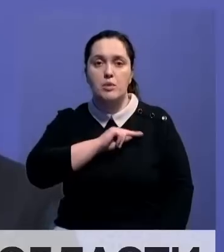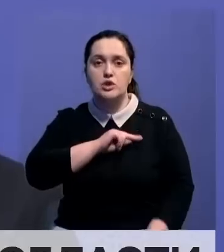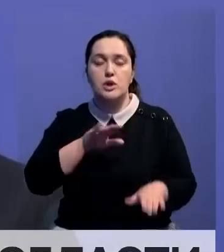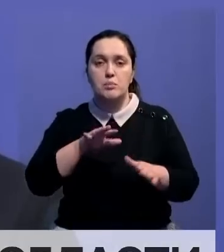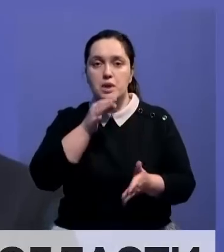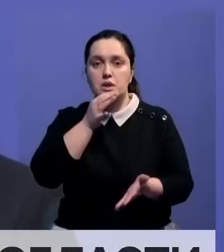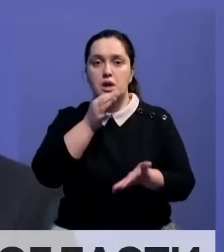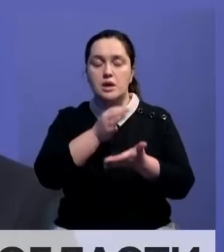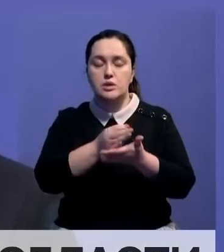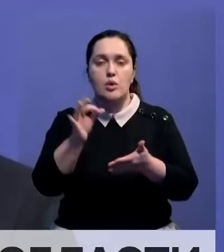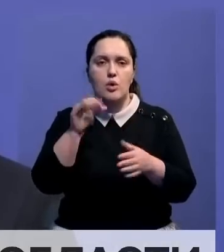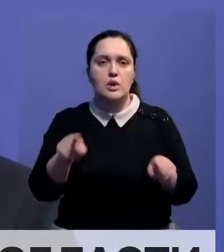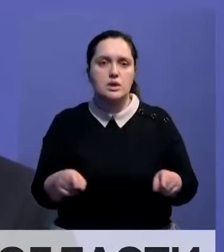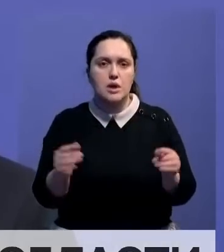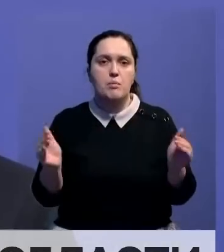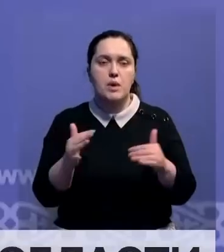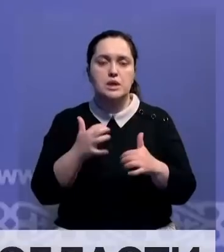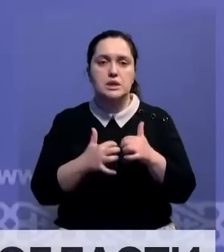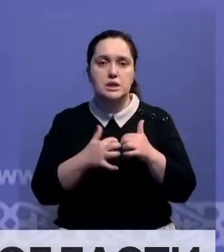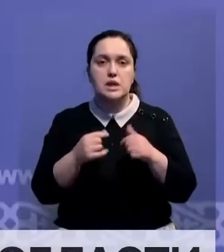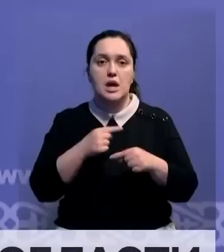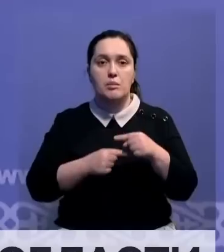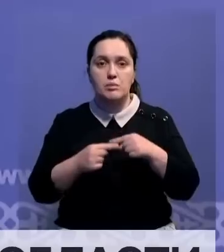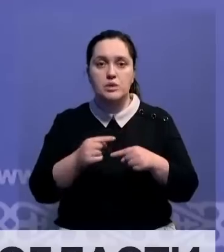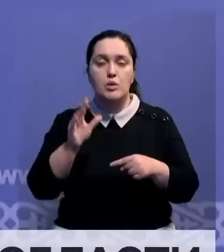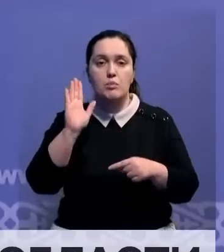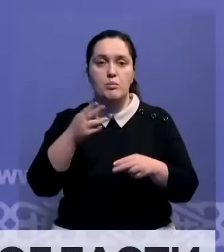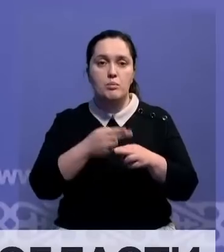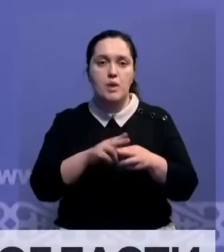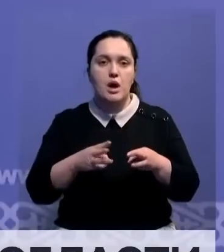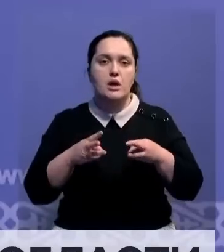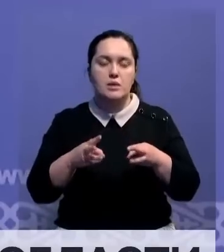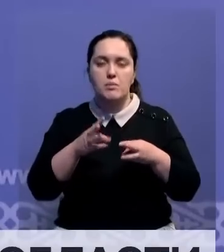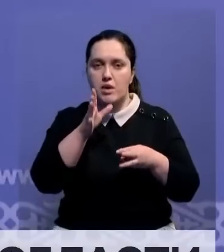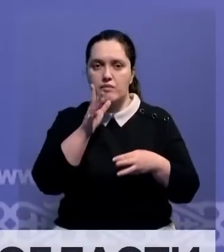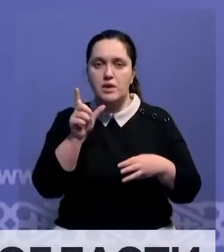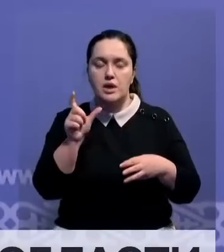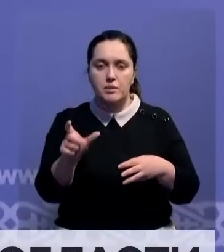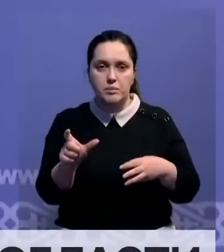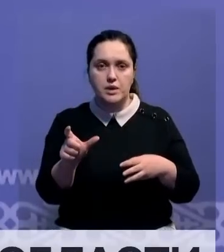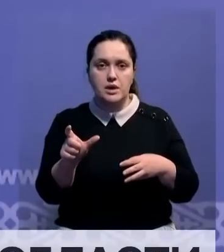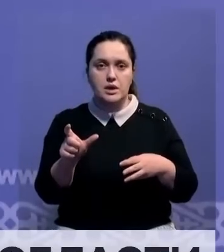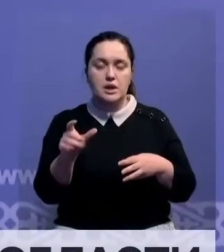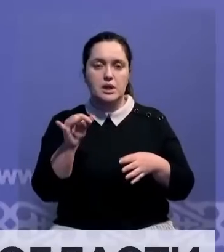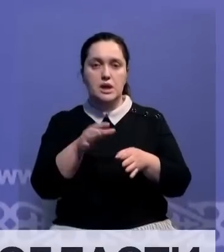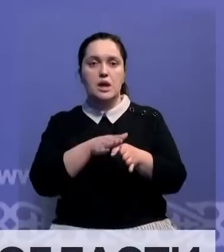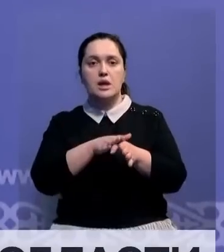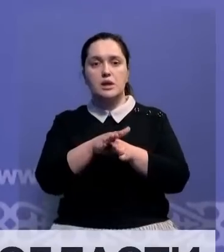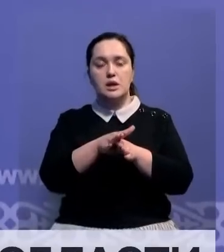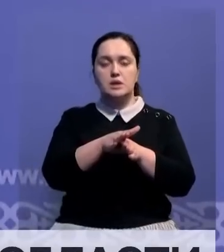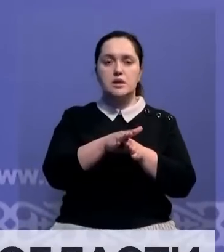Доложил о развитии малого и среднего бизнеса, ход прохождения отопительного сезона и реализации